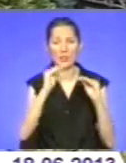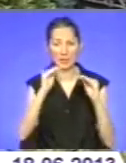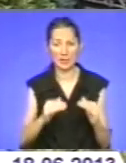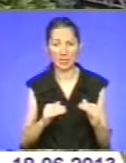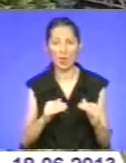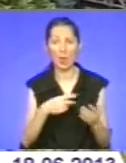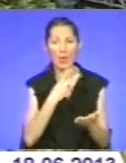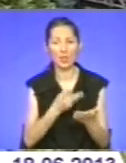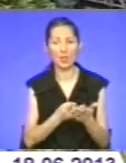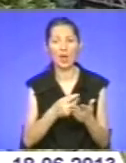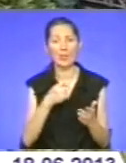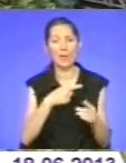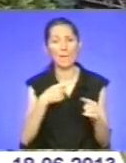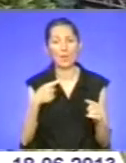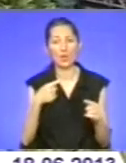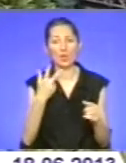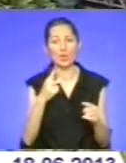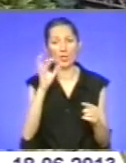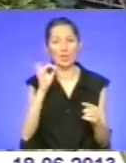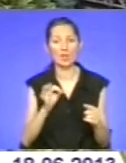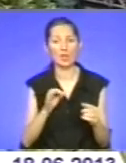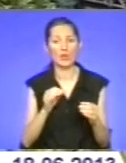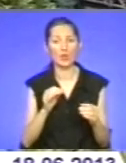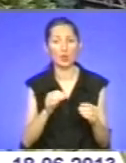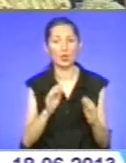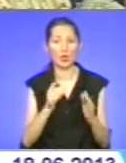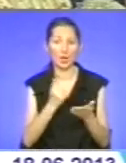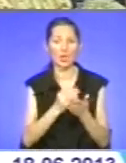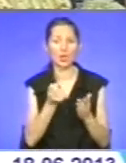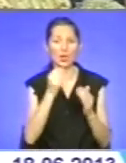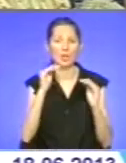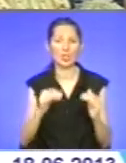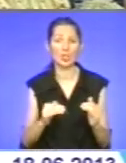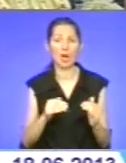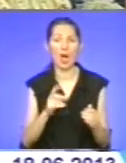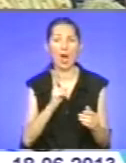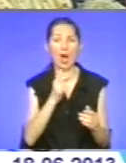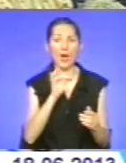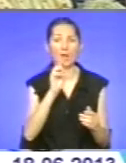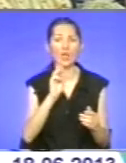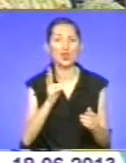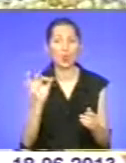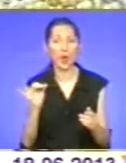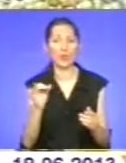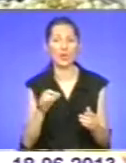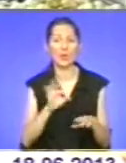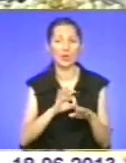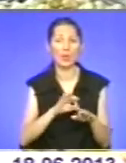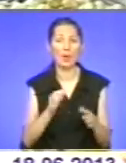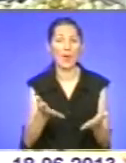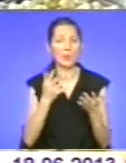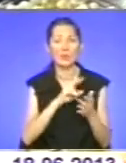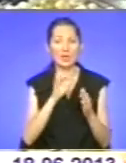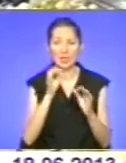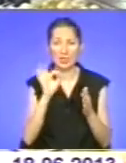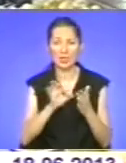мінус 3,4%. Хоча незначне, але є дещо зниження. Кишкові захворювання проявляються не одразу, а після прихованого періоду,